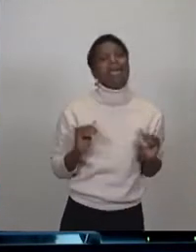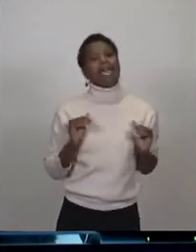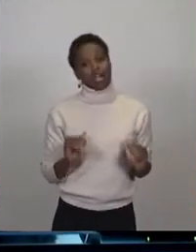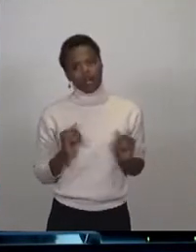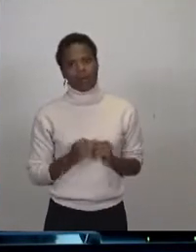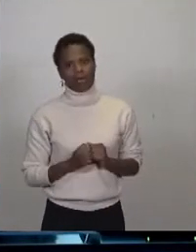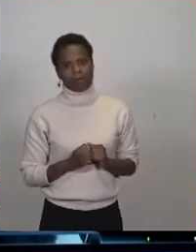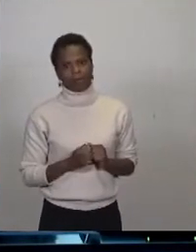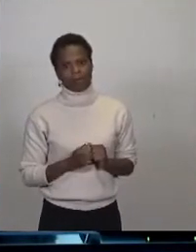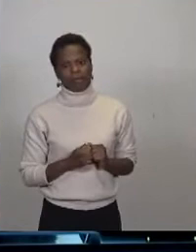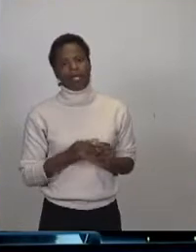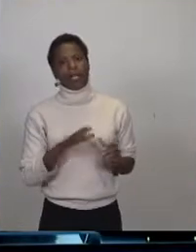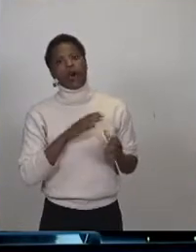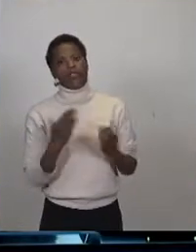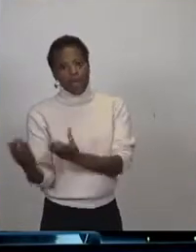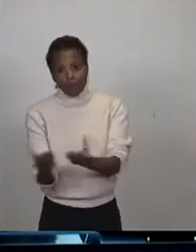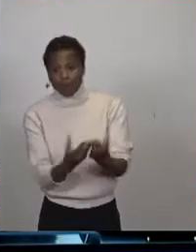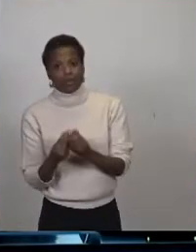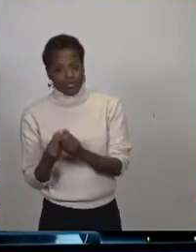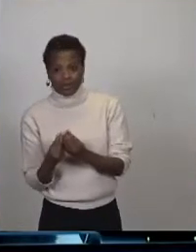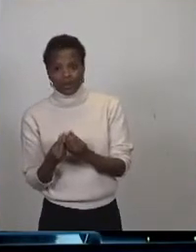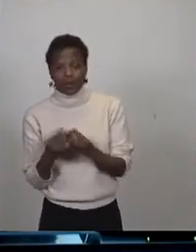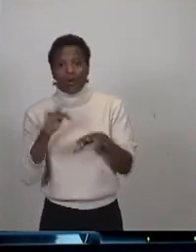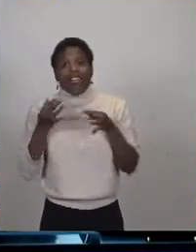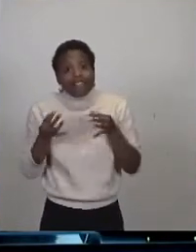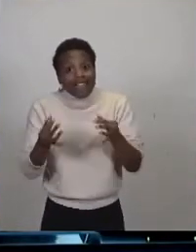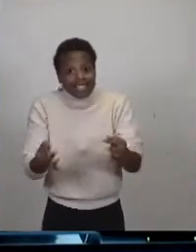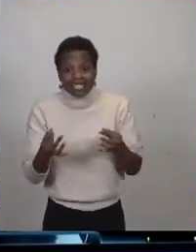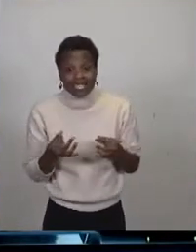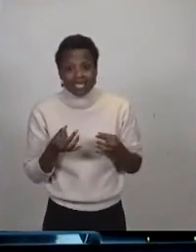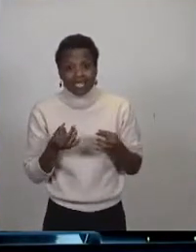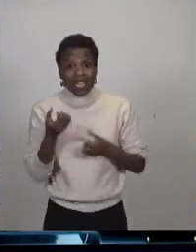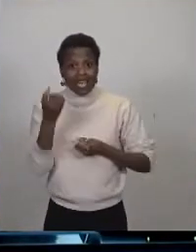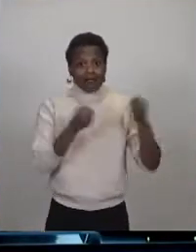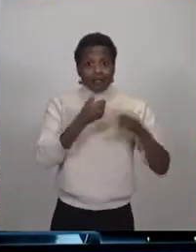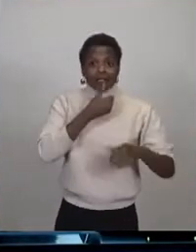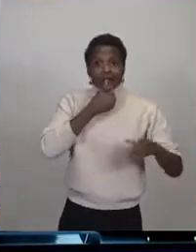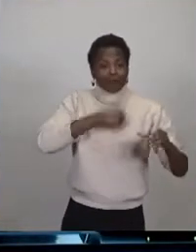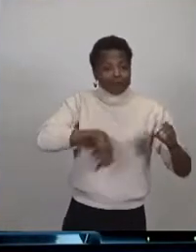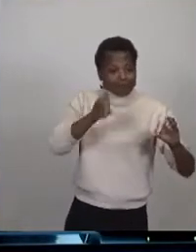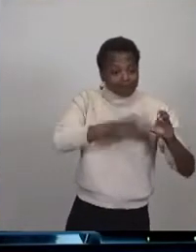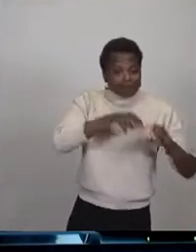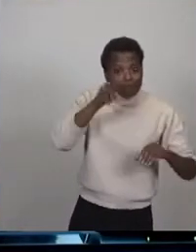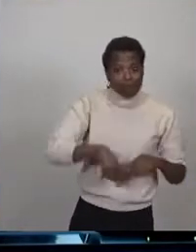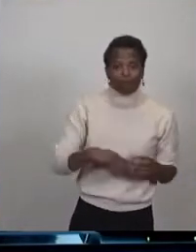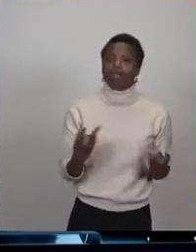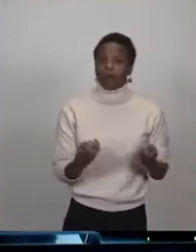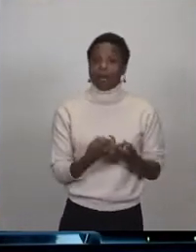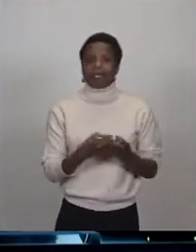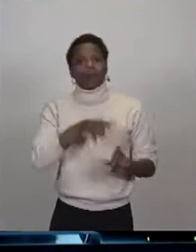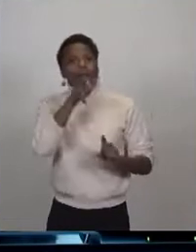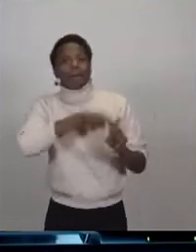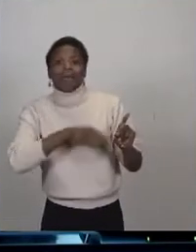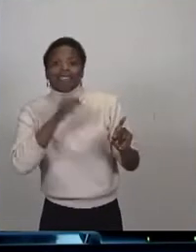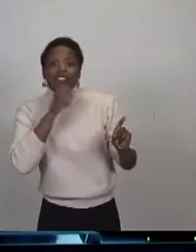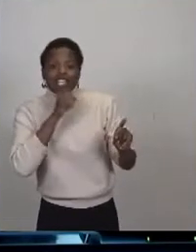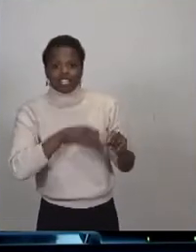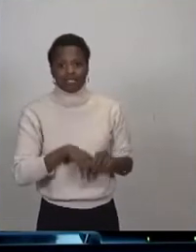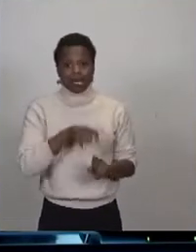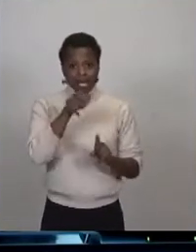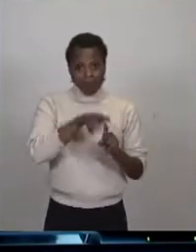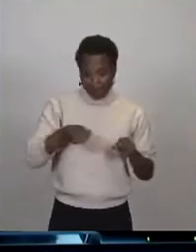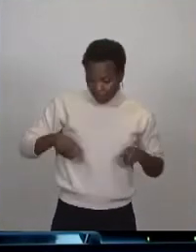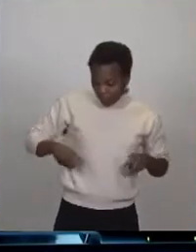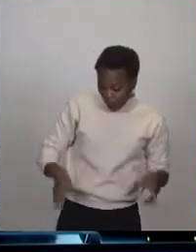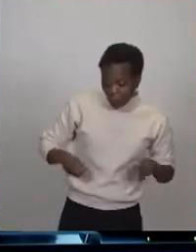transport des plus fragiles. Personnes âgées, qui ne peuvent pas faire un kilomètre et demi sans voiture, personnes à mobilité réduite, familles avec des